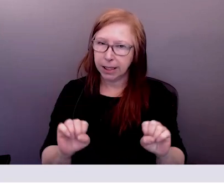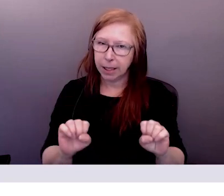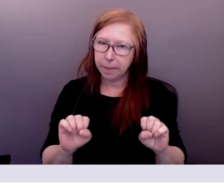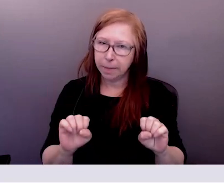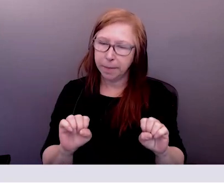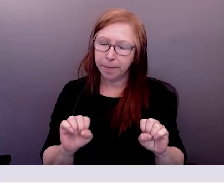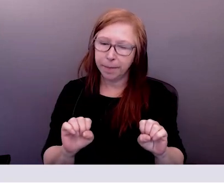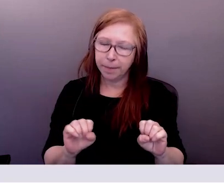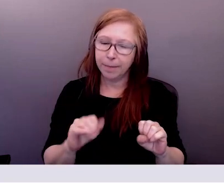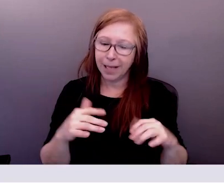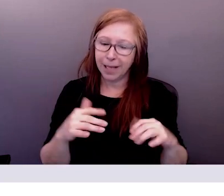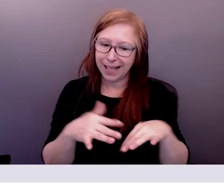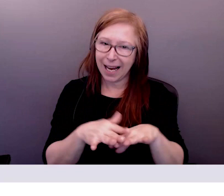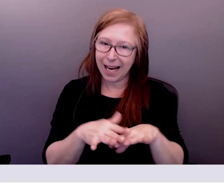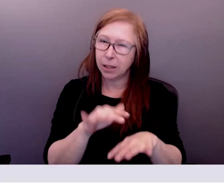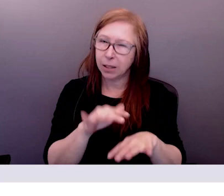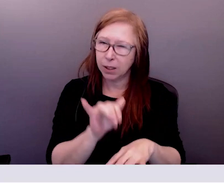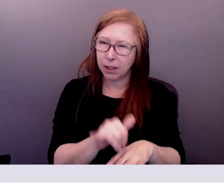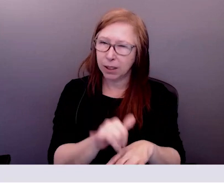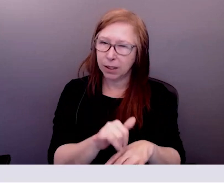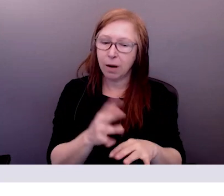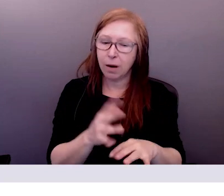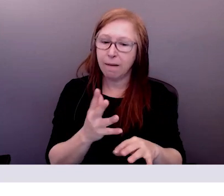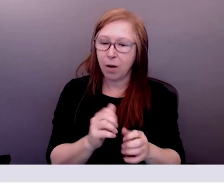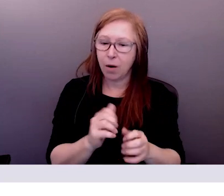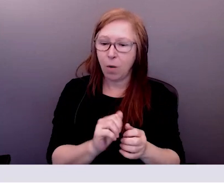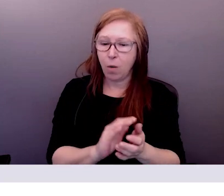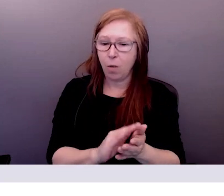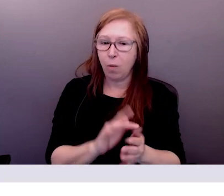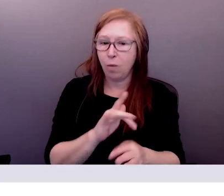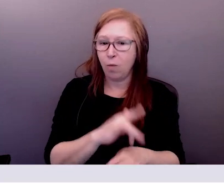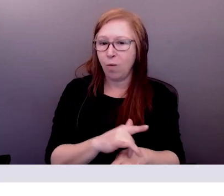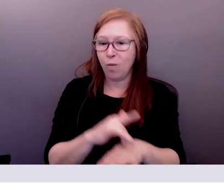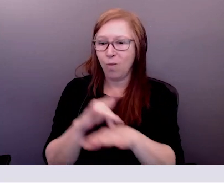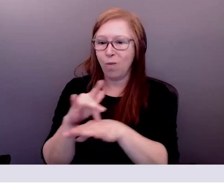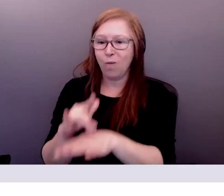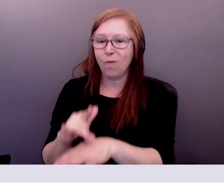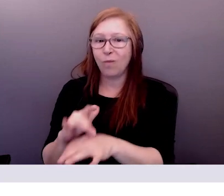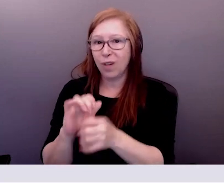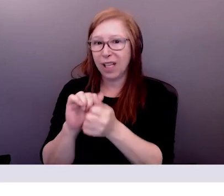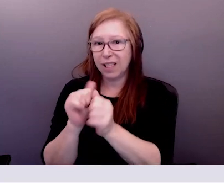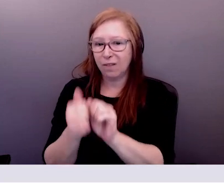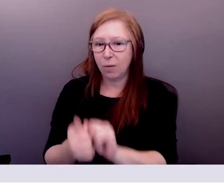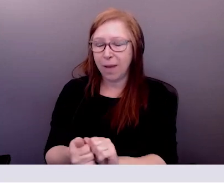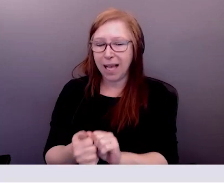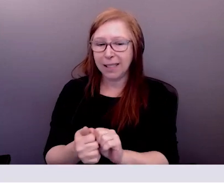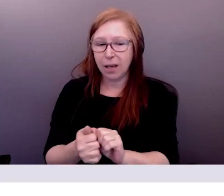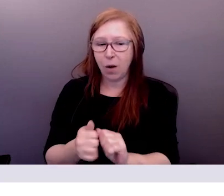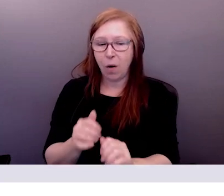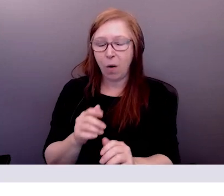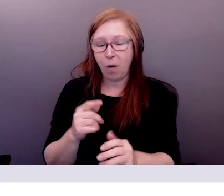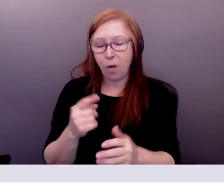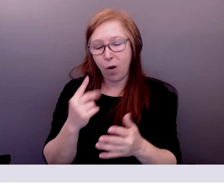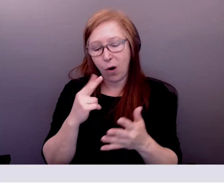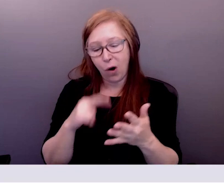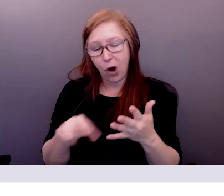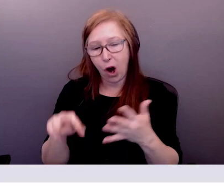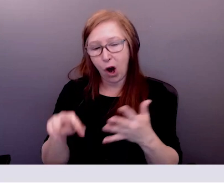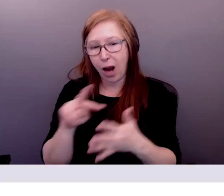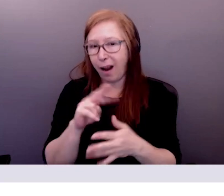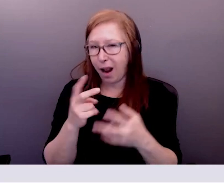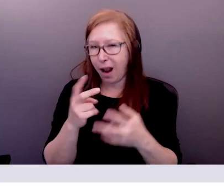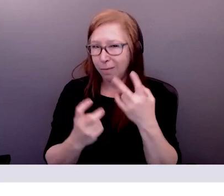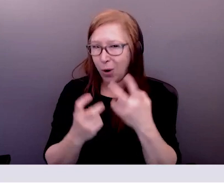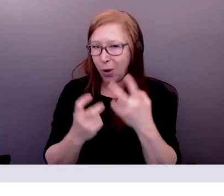lorsqu'on a réussi à diagnostiquer les problèmes à être résolus il s'agit de comprendre quels sont les éléments